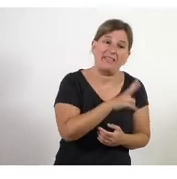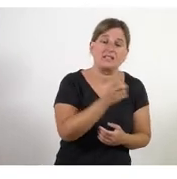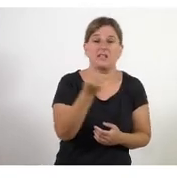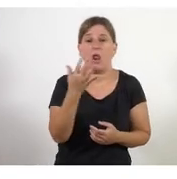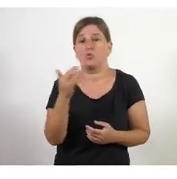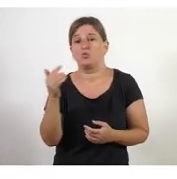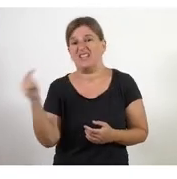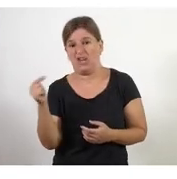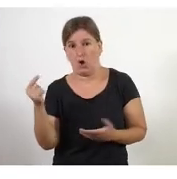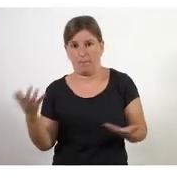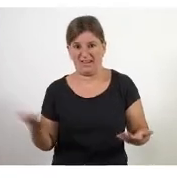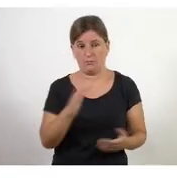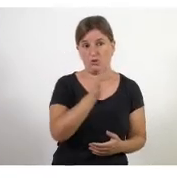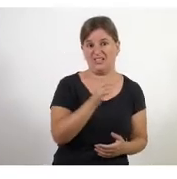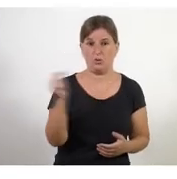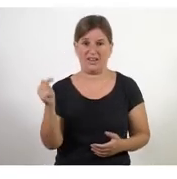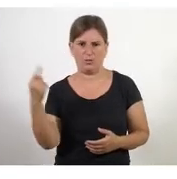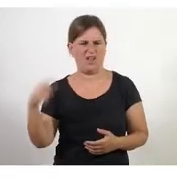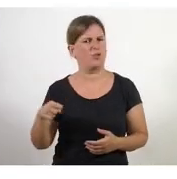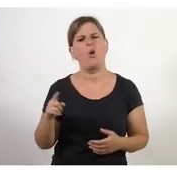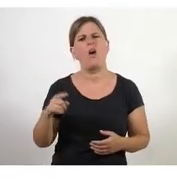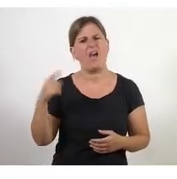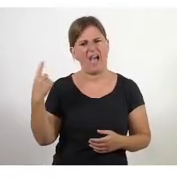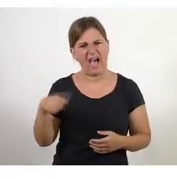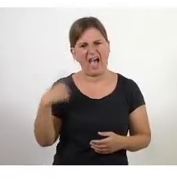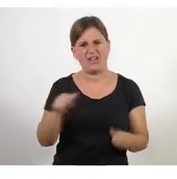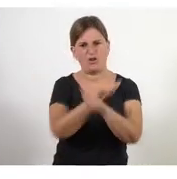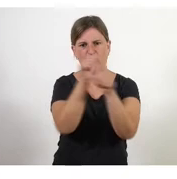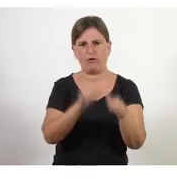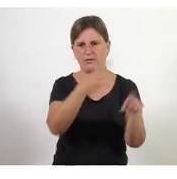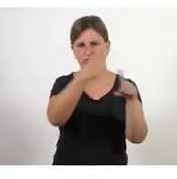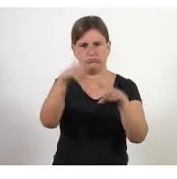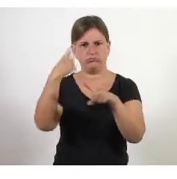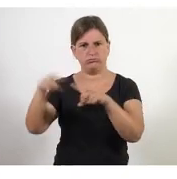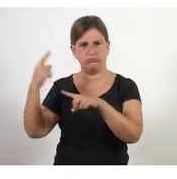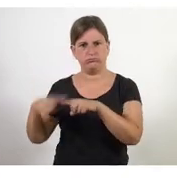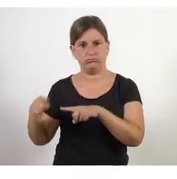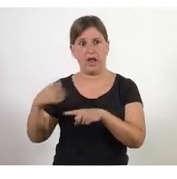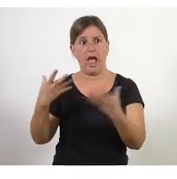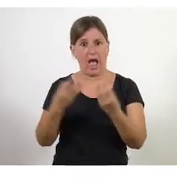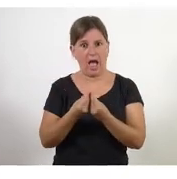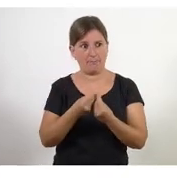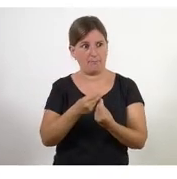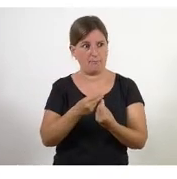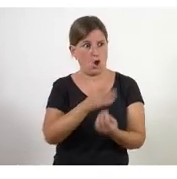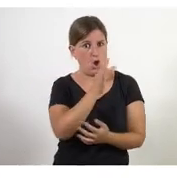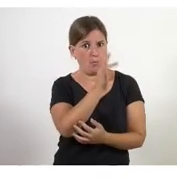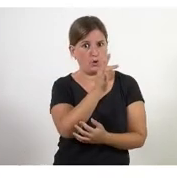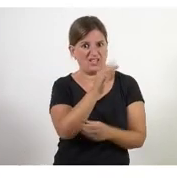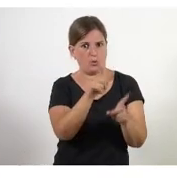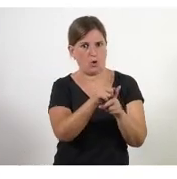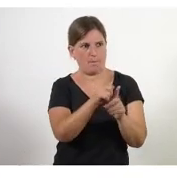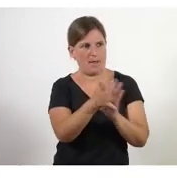convenients doncs no és veritat existeixen altres formes que tenen les avantatges de la